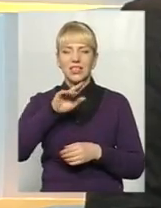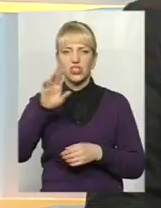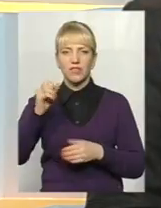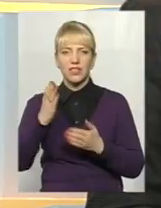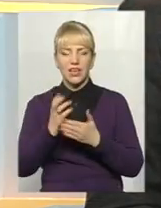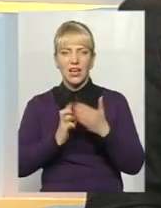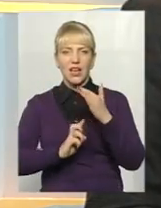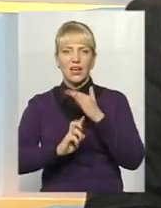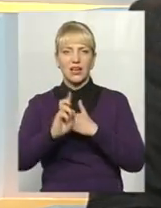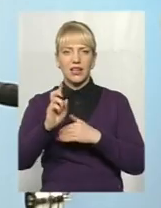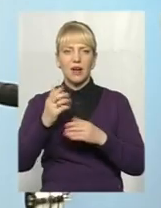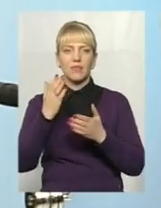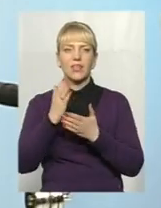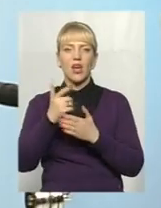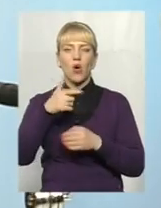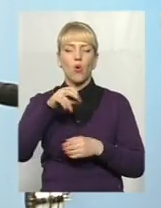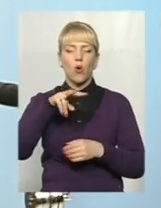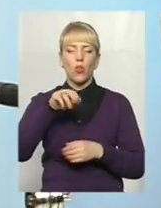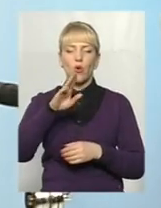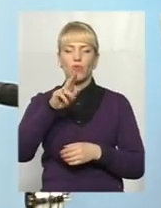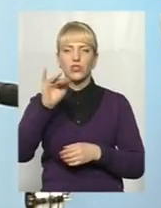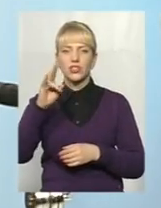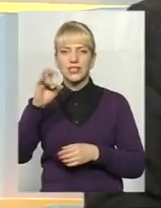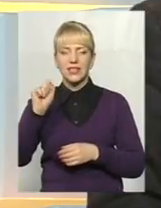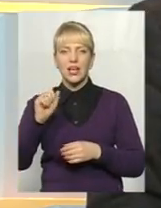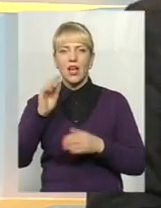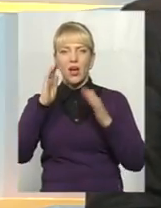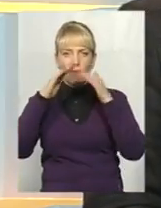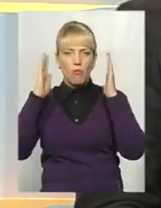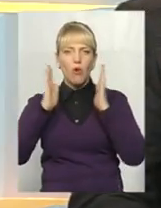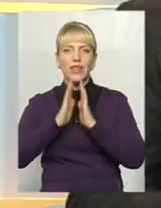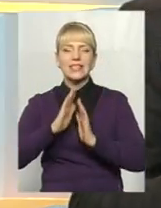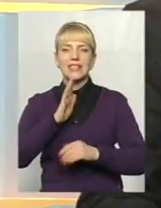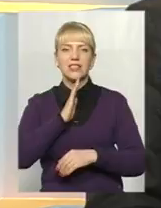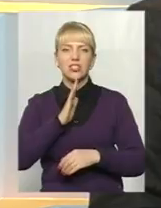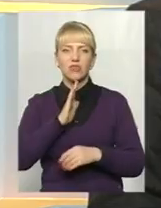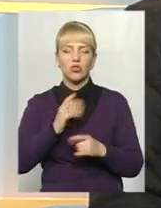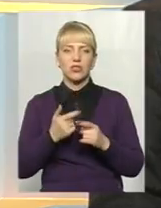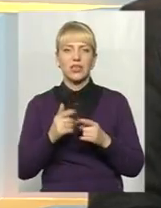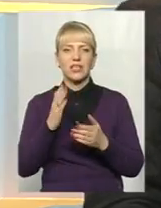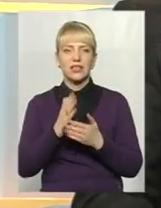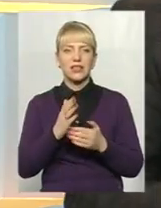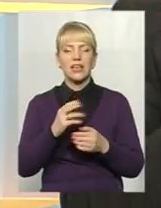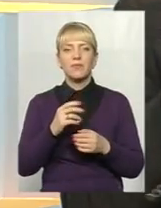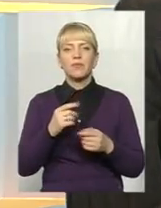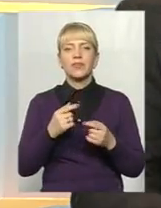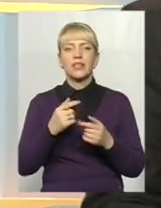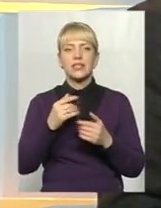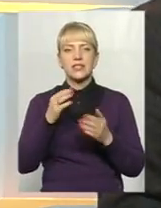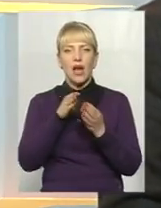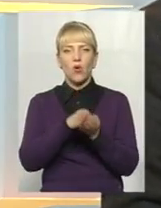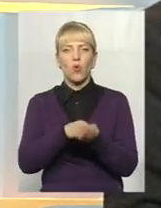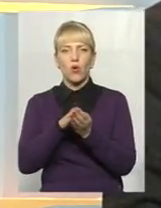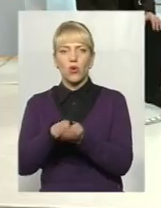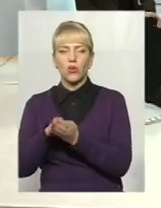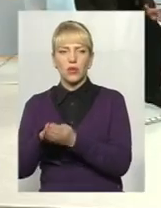Головчинцях монастир жіночий, маємо в Меджибожі замкову церкву, яка має величезну історію, маємо захоронення